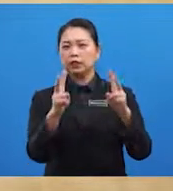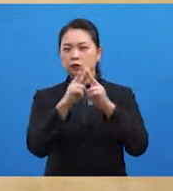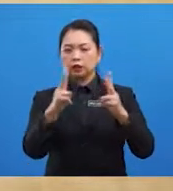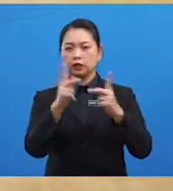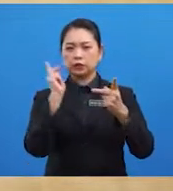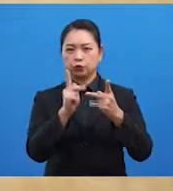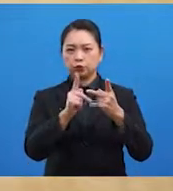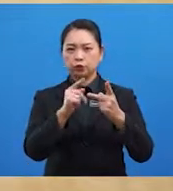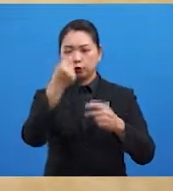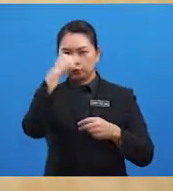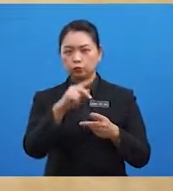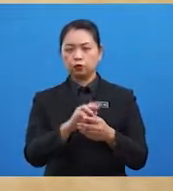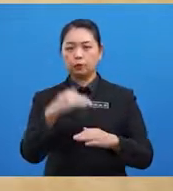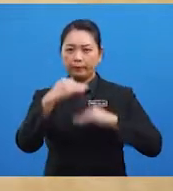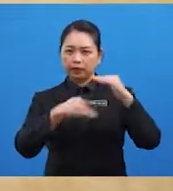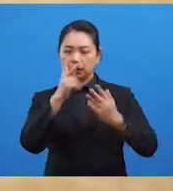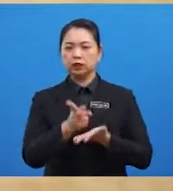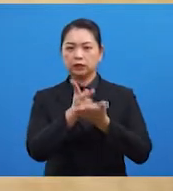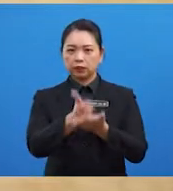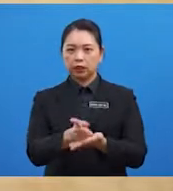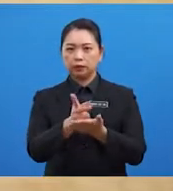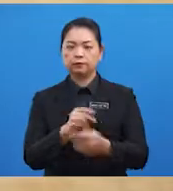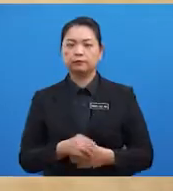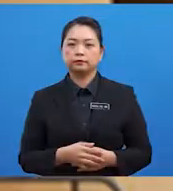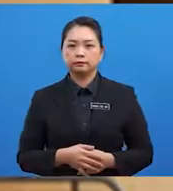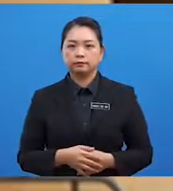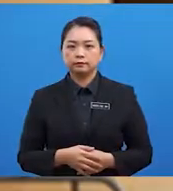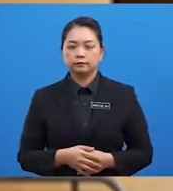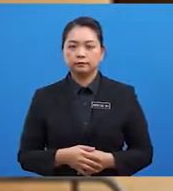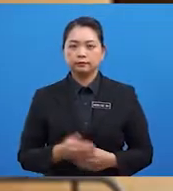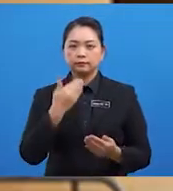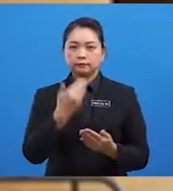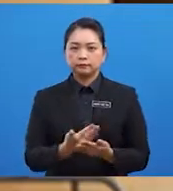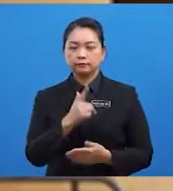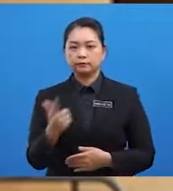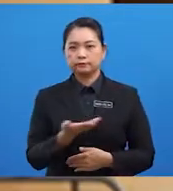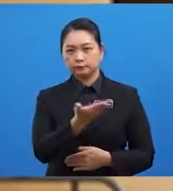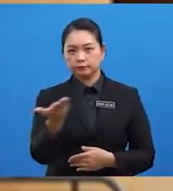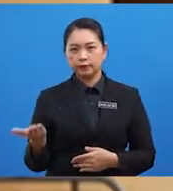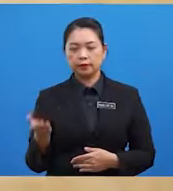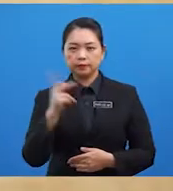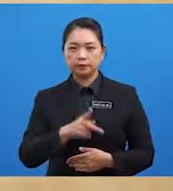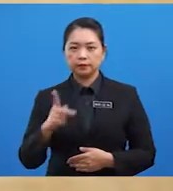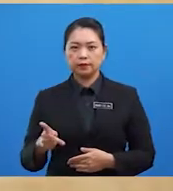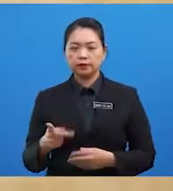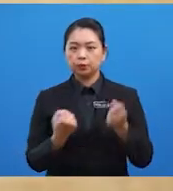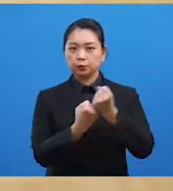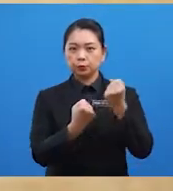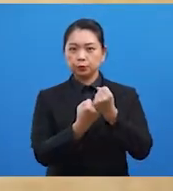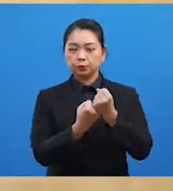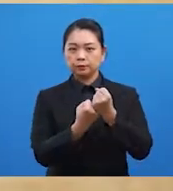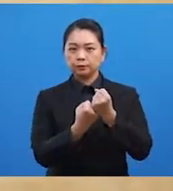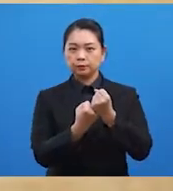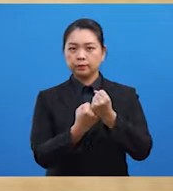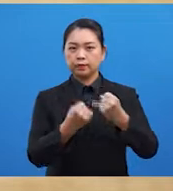sesuai untuk membina kapal Baiklah para pelajar Sumbangan Ibn